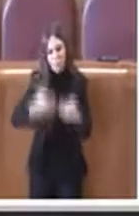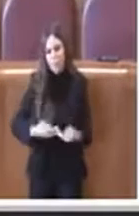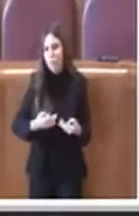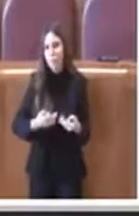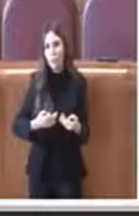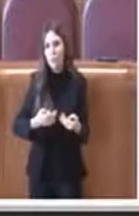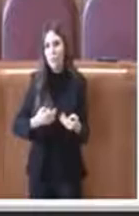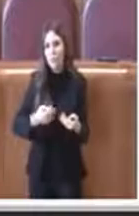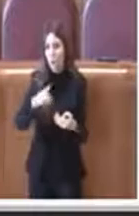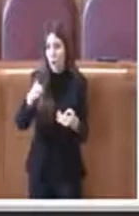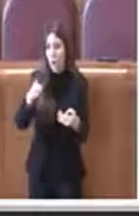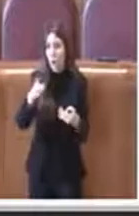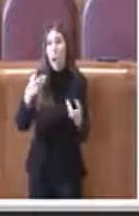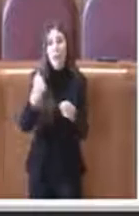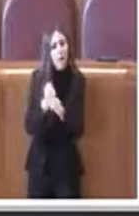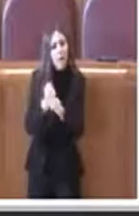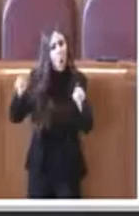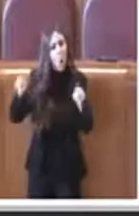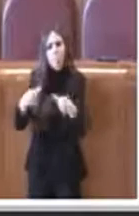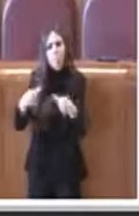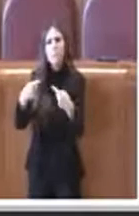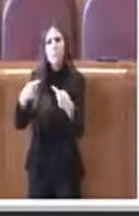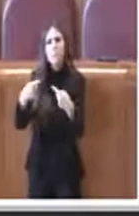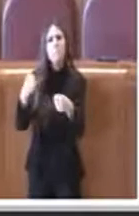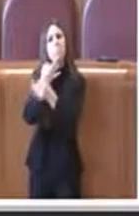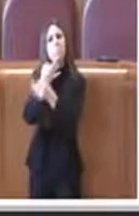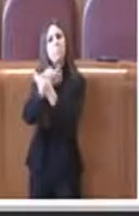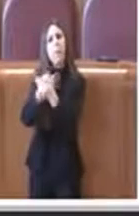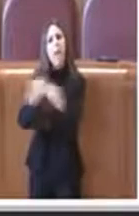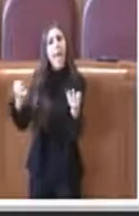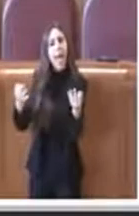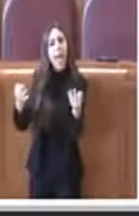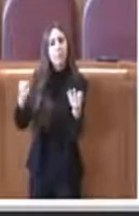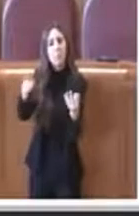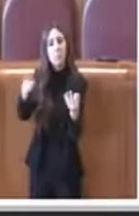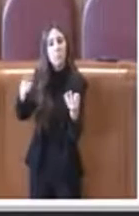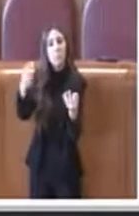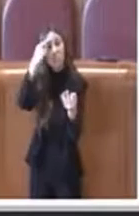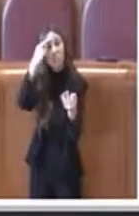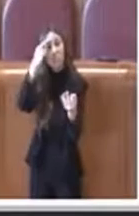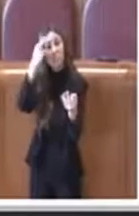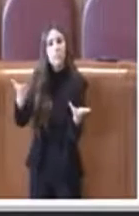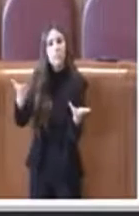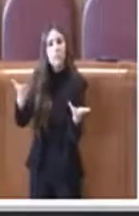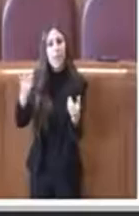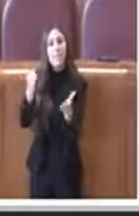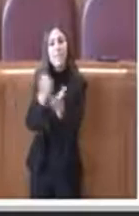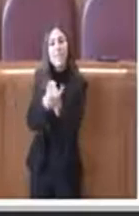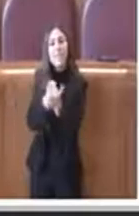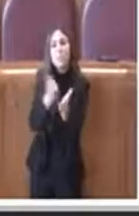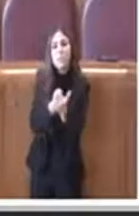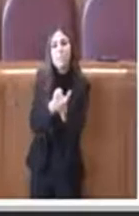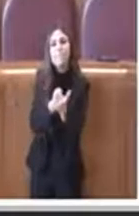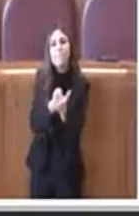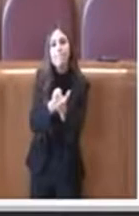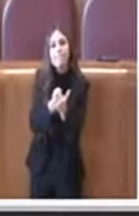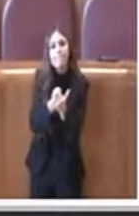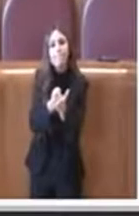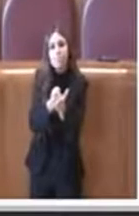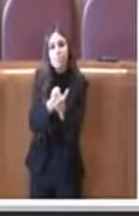fatto bene il proprio compito di opposizione ci hanno ricordato molto spesso che bisognava approvare questi